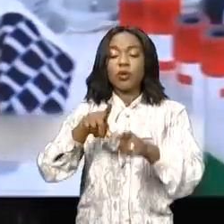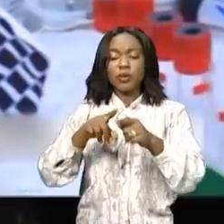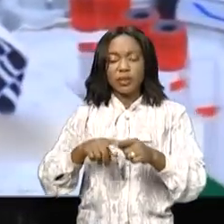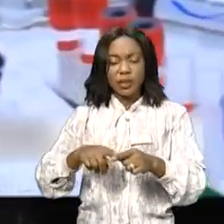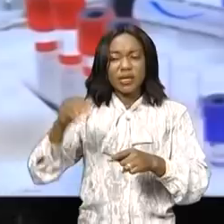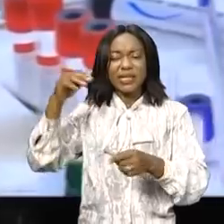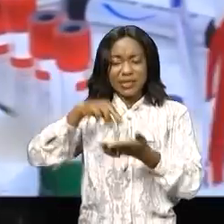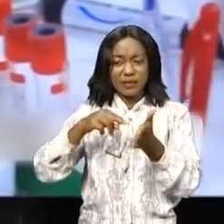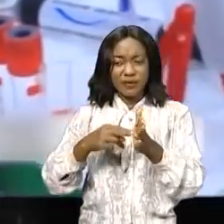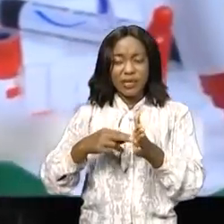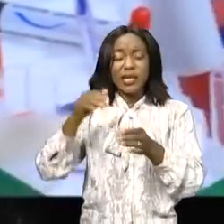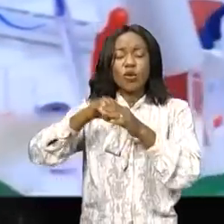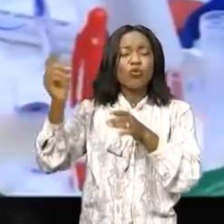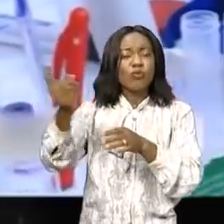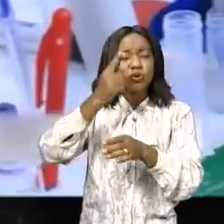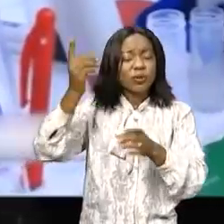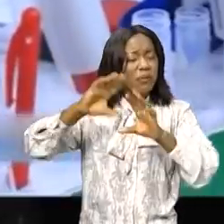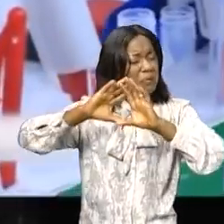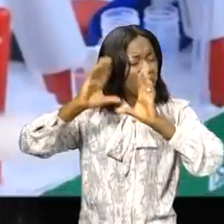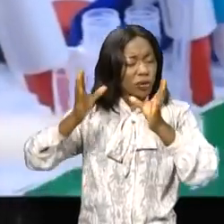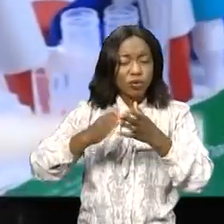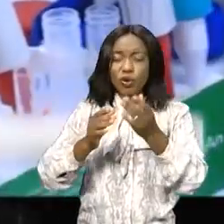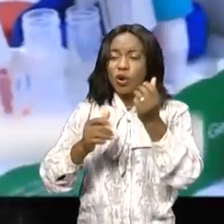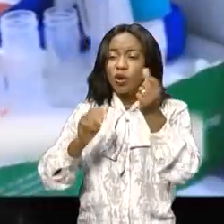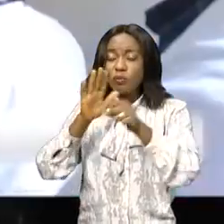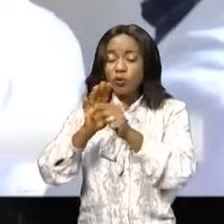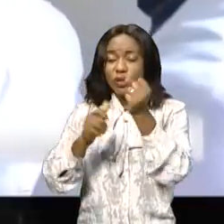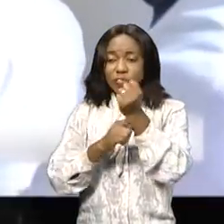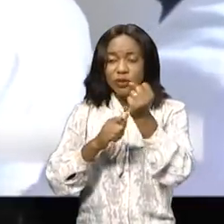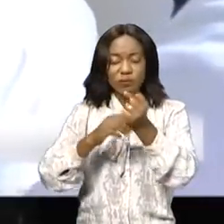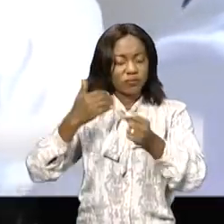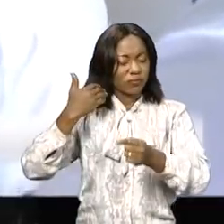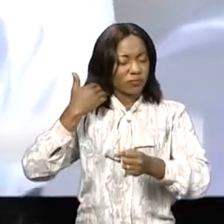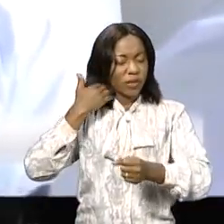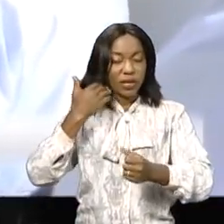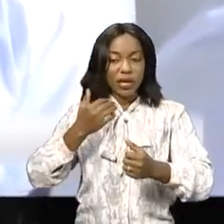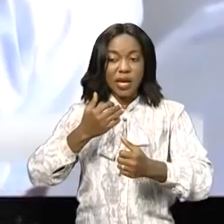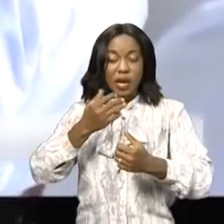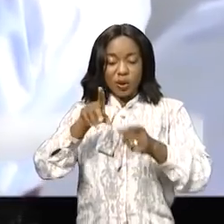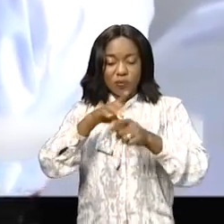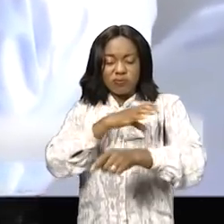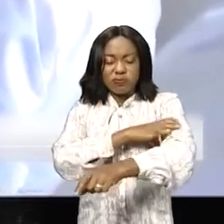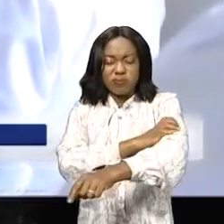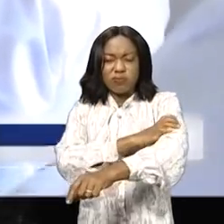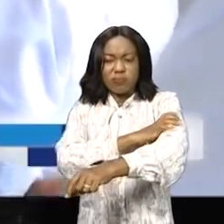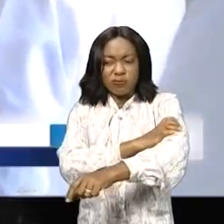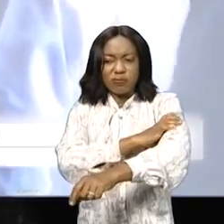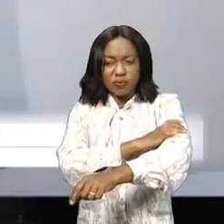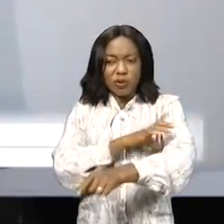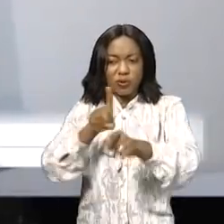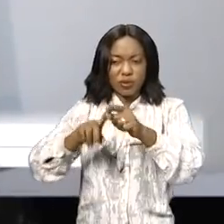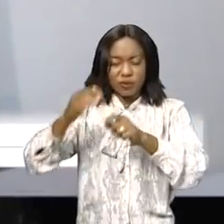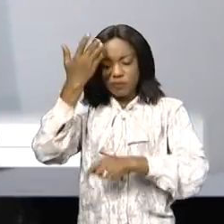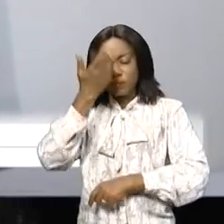mortalité à travers le monde et constituent de ces faits un ensemble de troubles affectant les cœurs et les vaisseaux sanguins. C'est